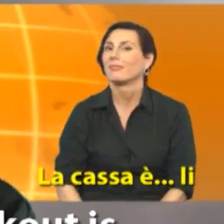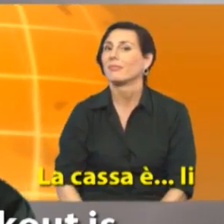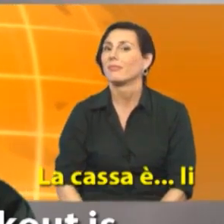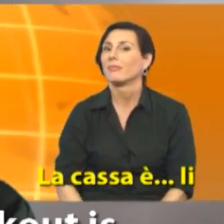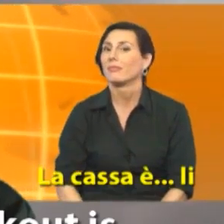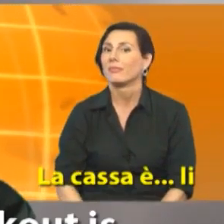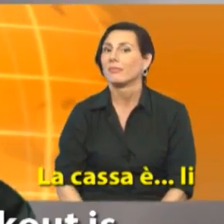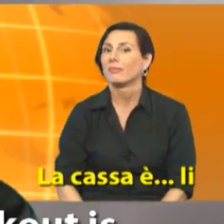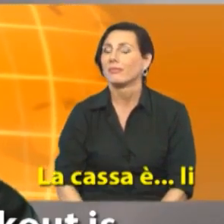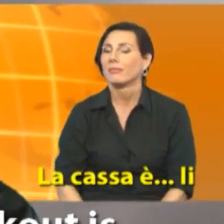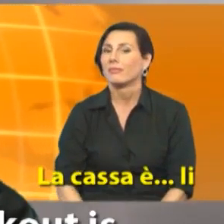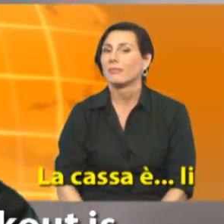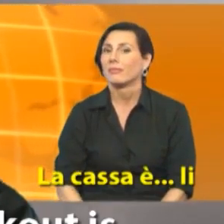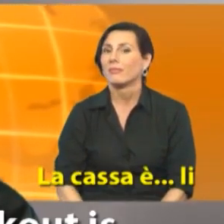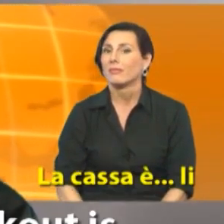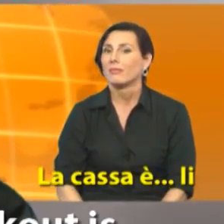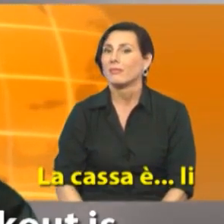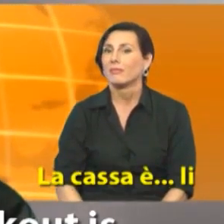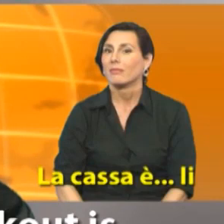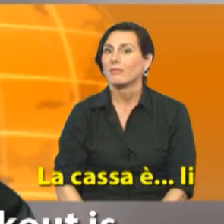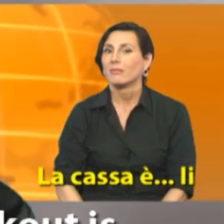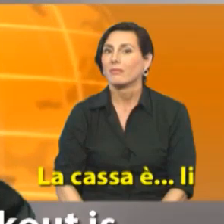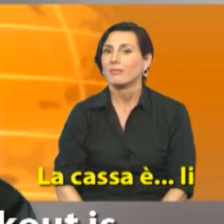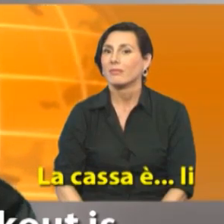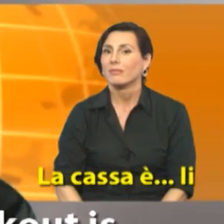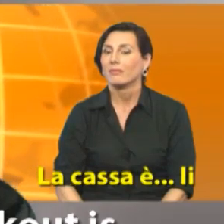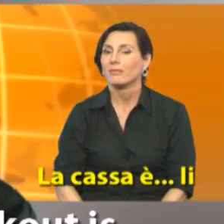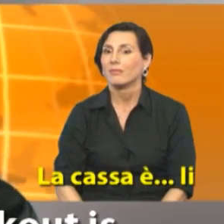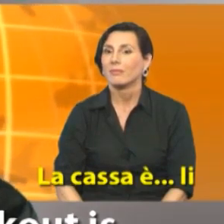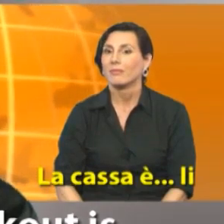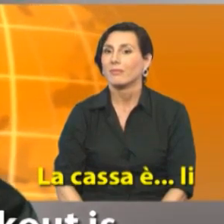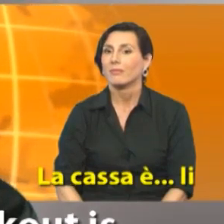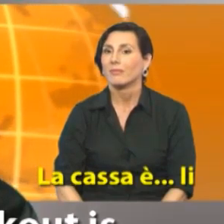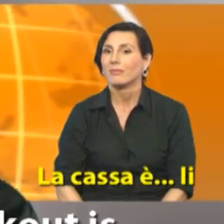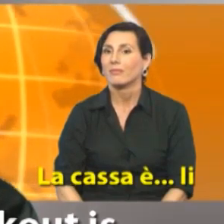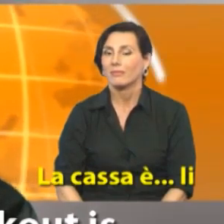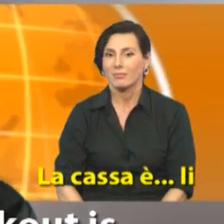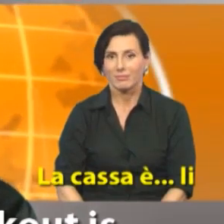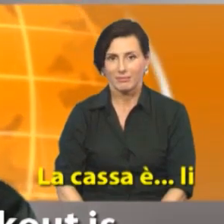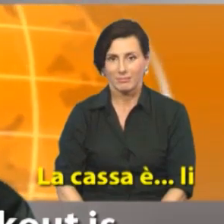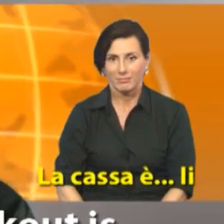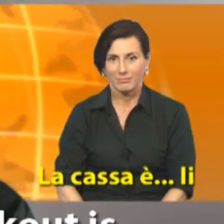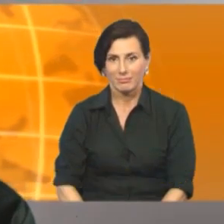the checkout is over there the checkout is over there